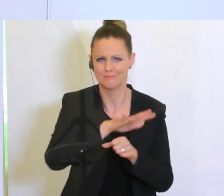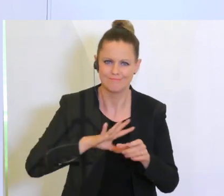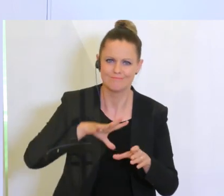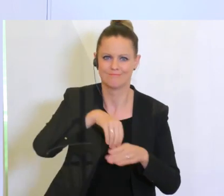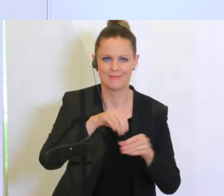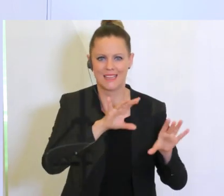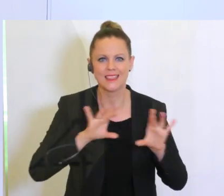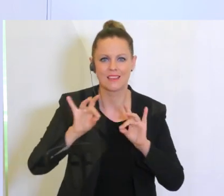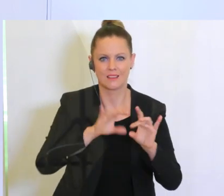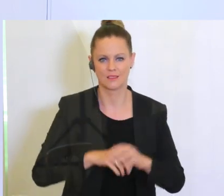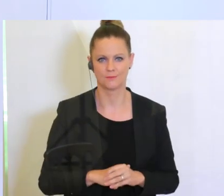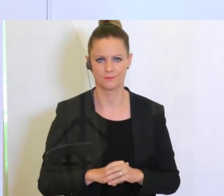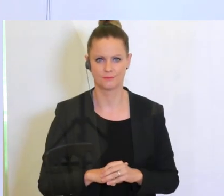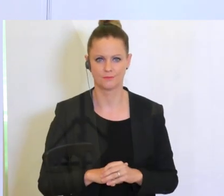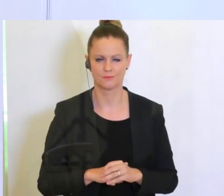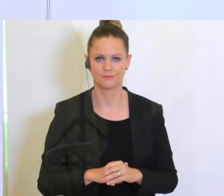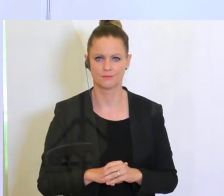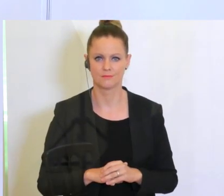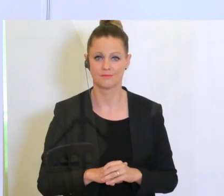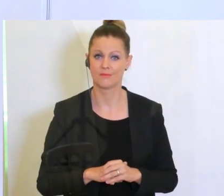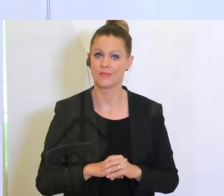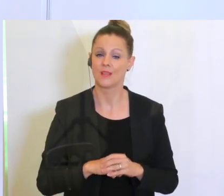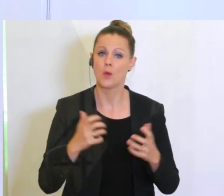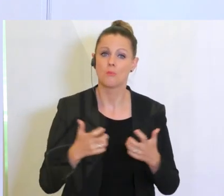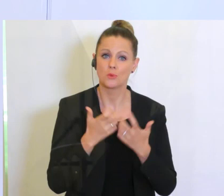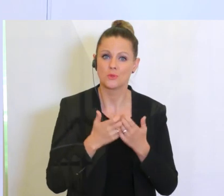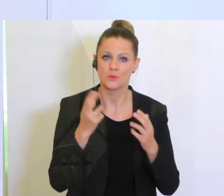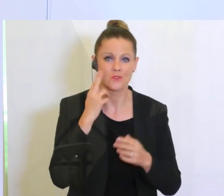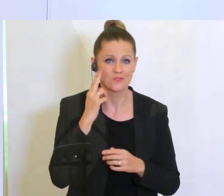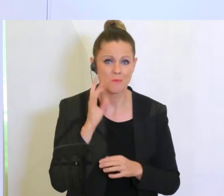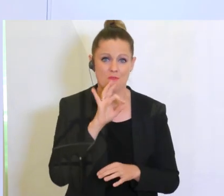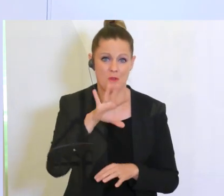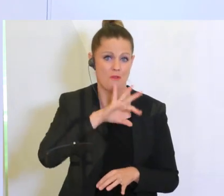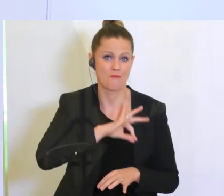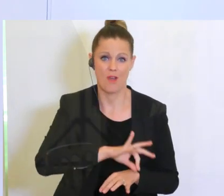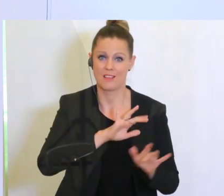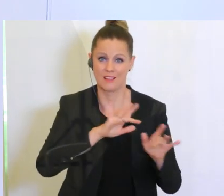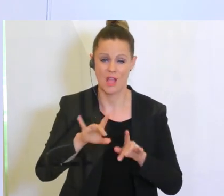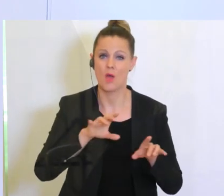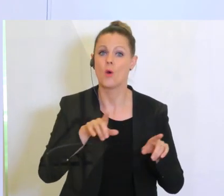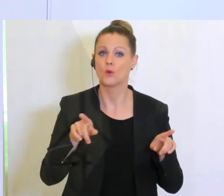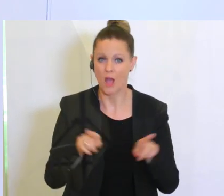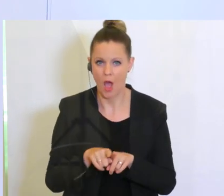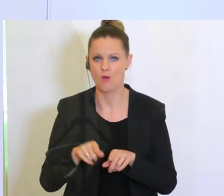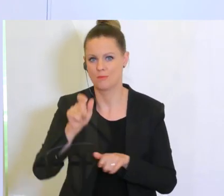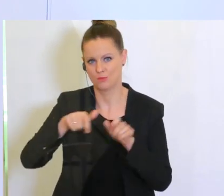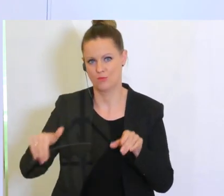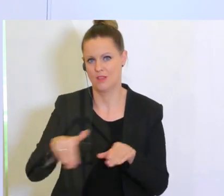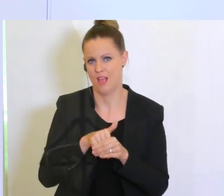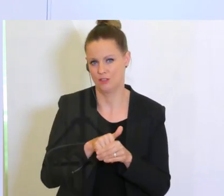tätig sind. Profitieren sollen die Produktionsfirmen und alle Beschäftigten gleichermaßen.